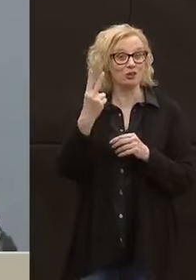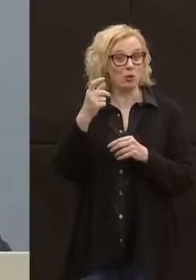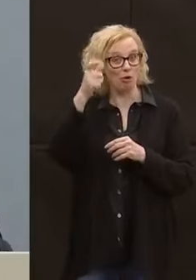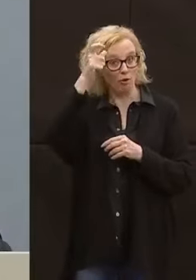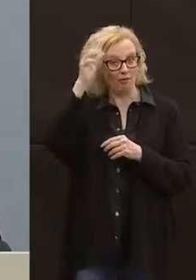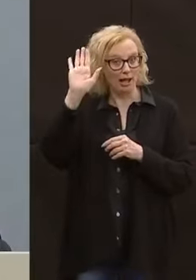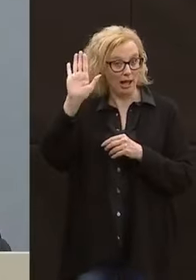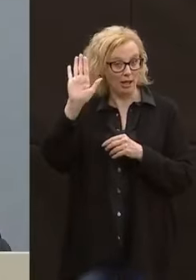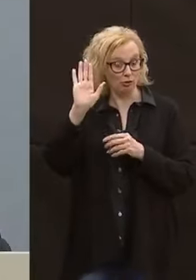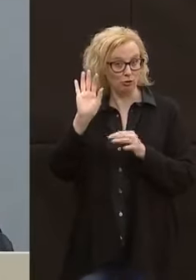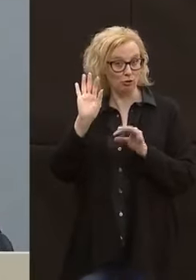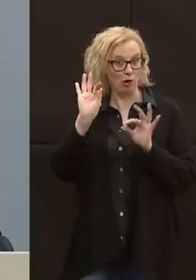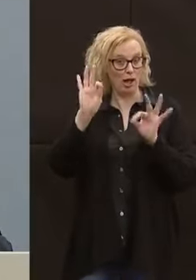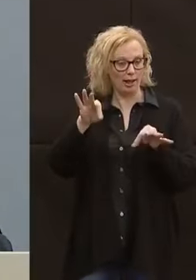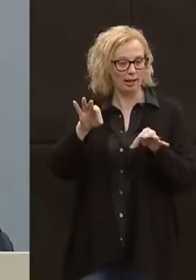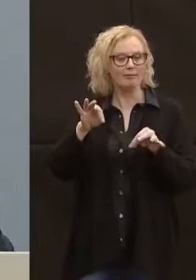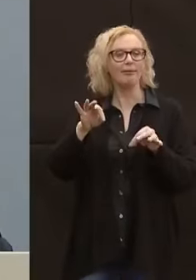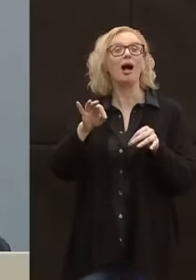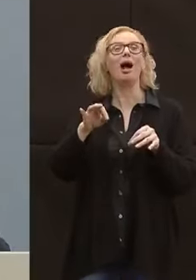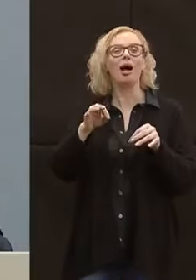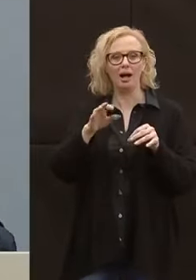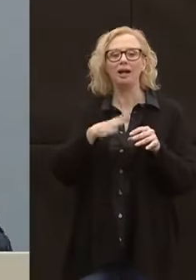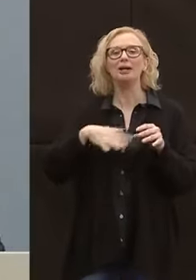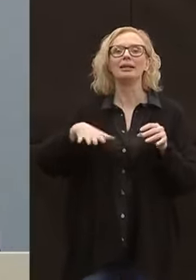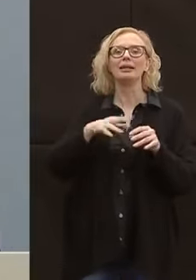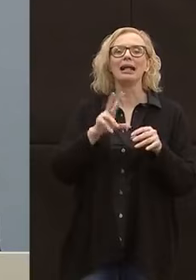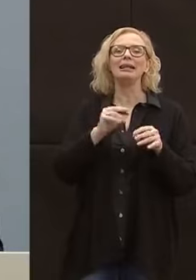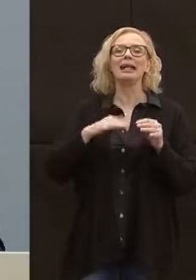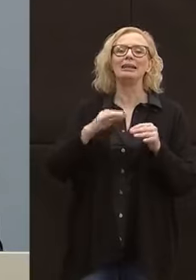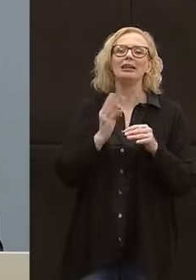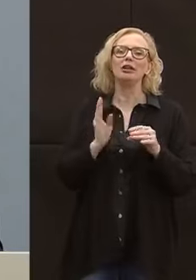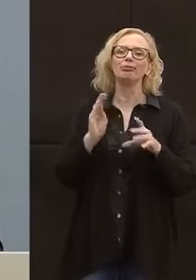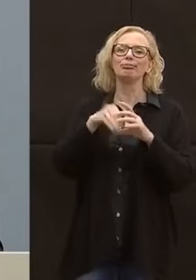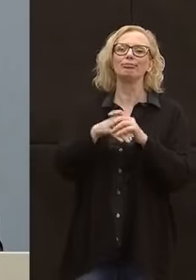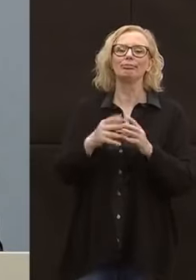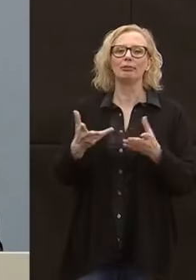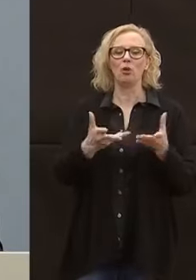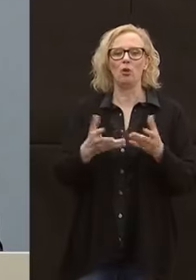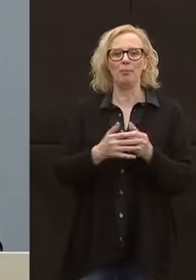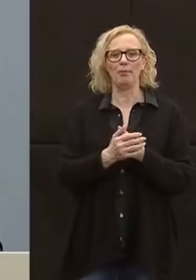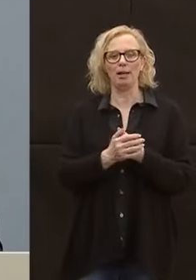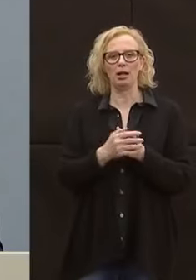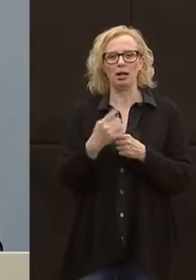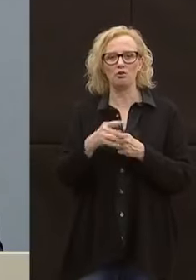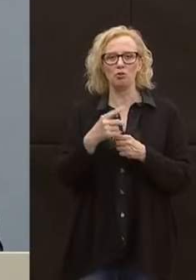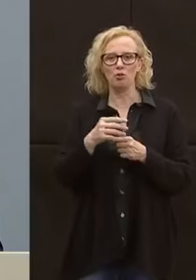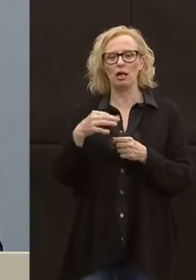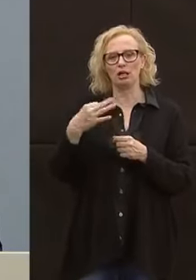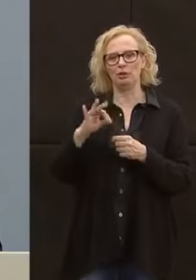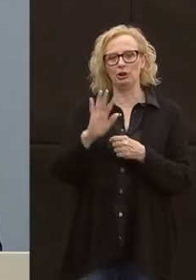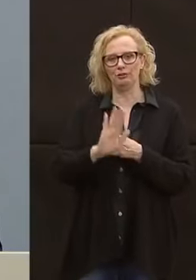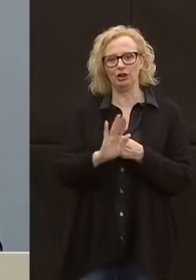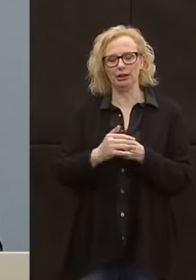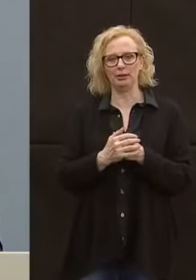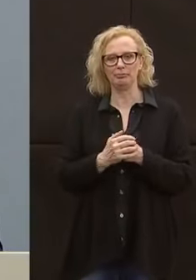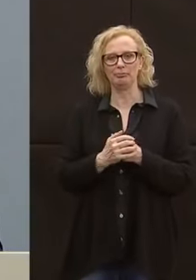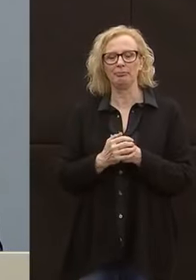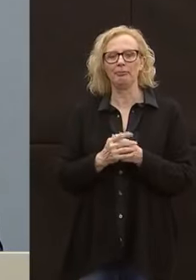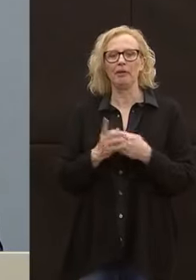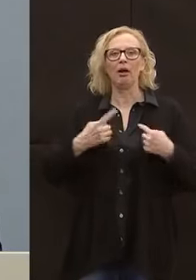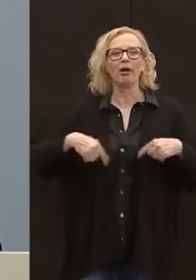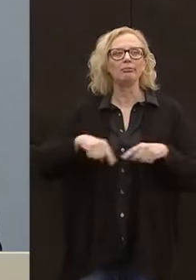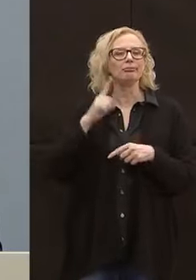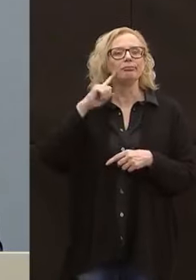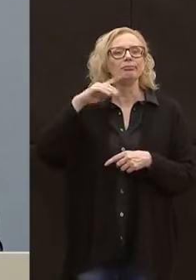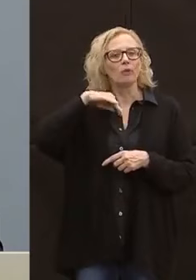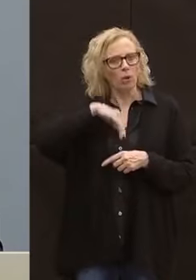potrà inserire la parte trentina con la sua organizzazione e con le sue specificità. Essendo consapevoli,